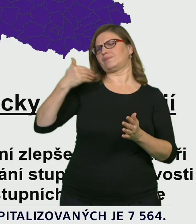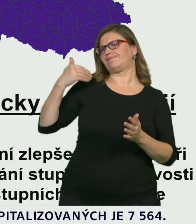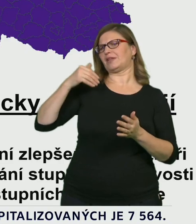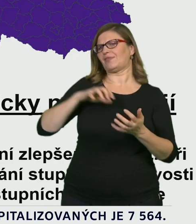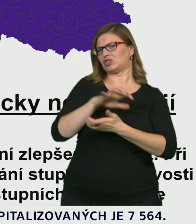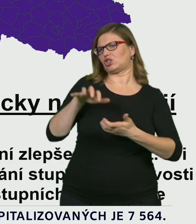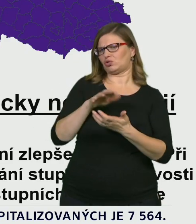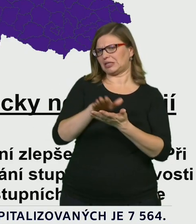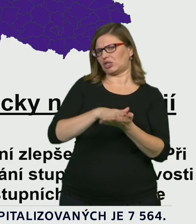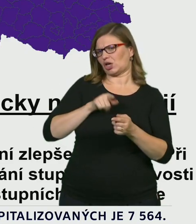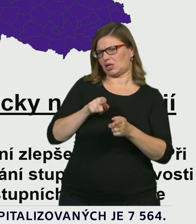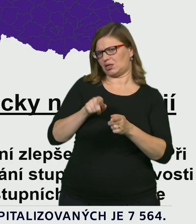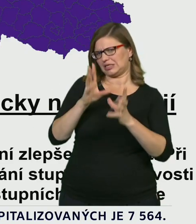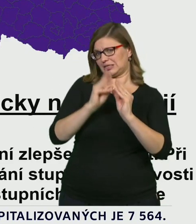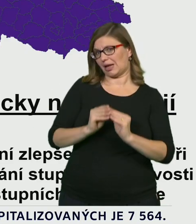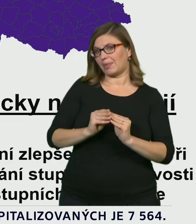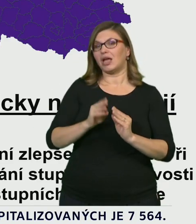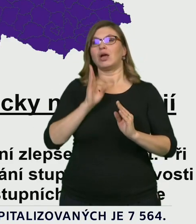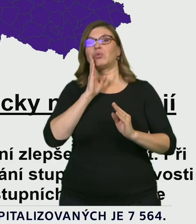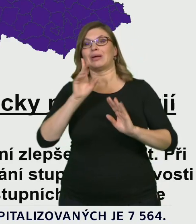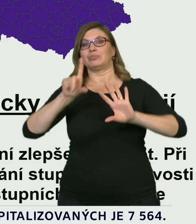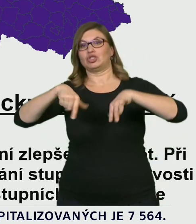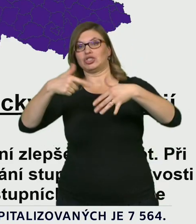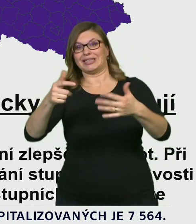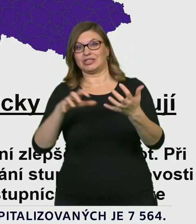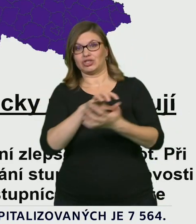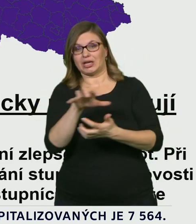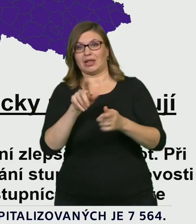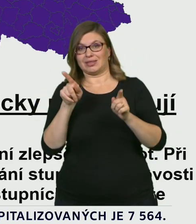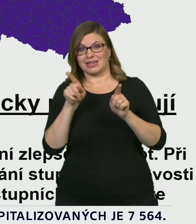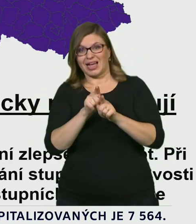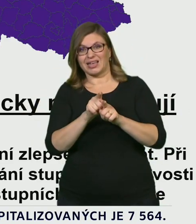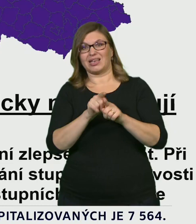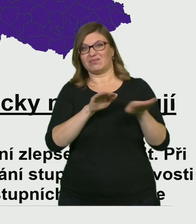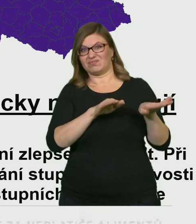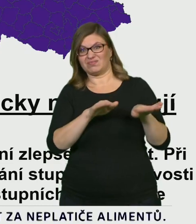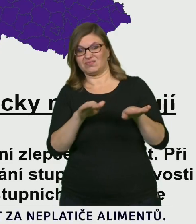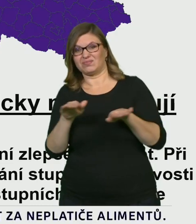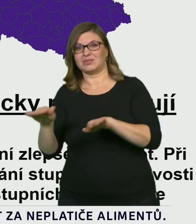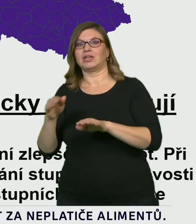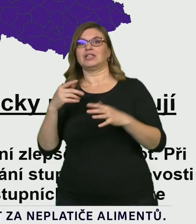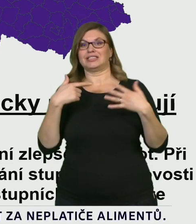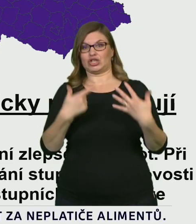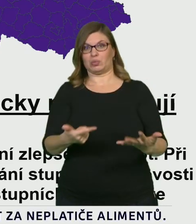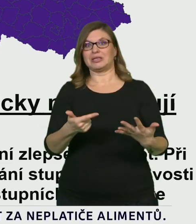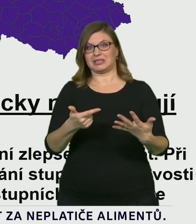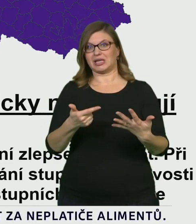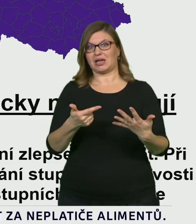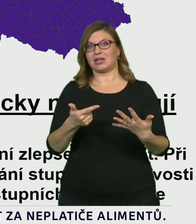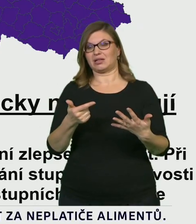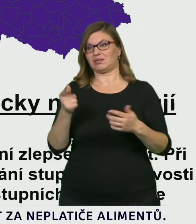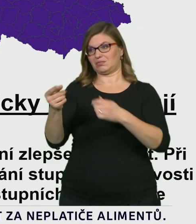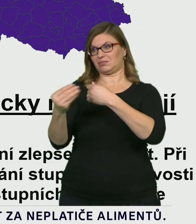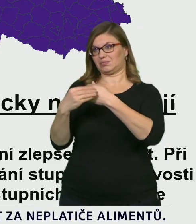jestli bude trvat týden, můžeme koncem příštího týdne navrhnout vládě a rádi to uděláme, aby se celá země přepnula z